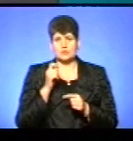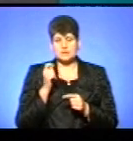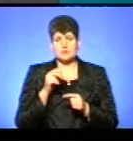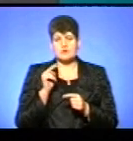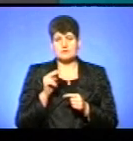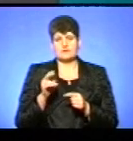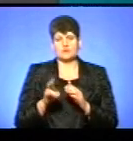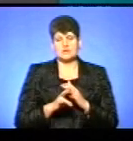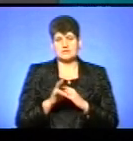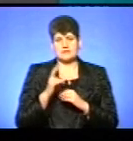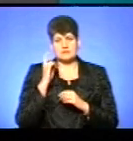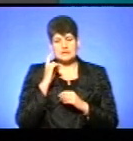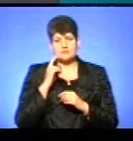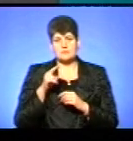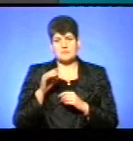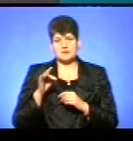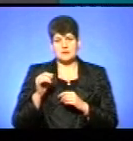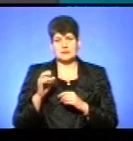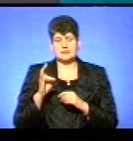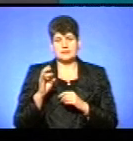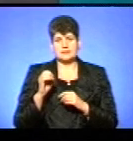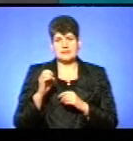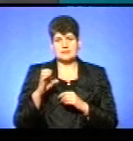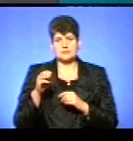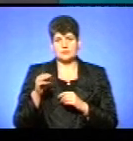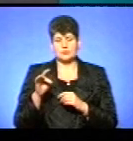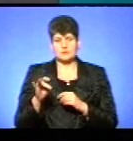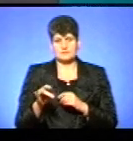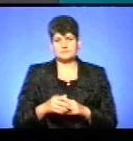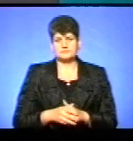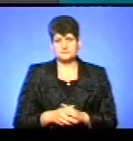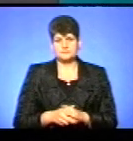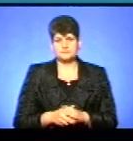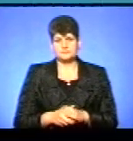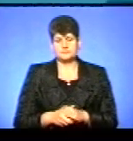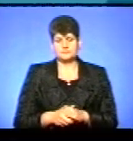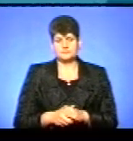православної церкви Київського патріархату Нестор. Пропоную подивитися відеокоментар.